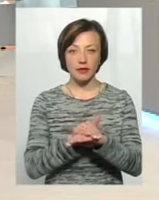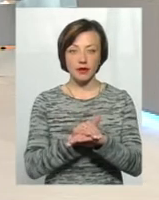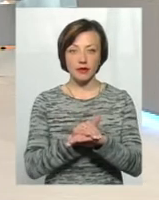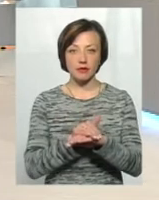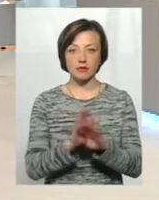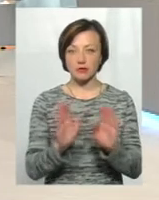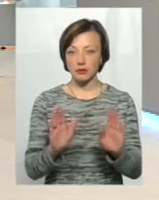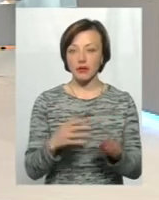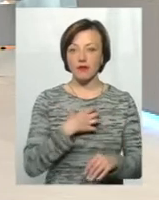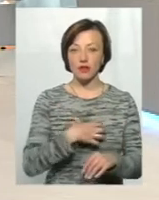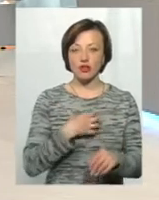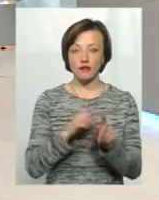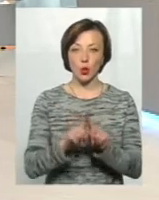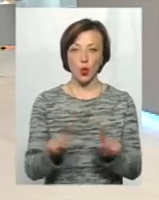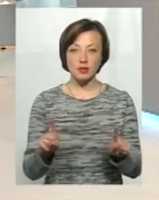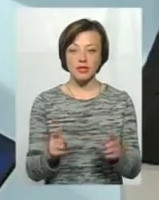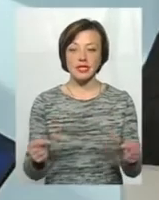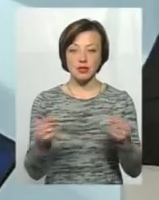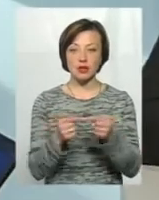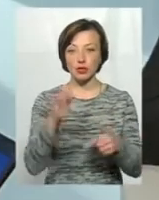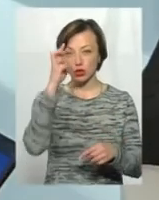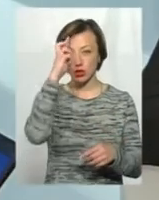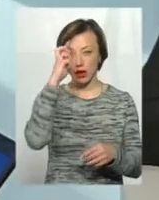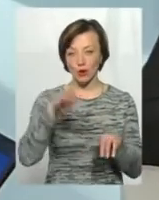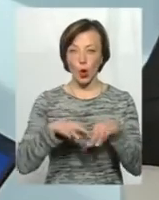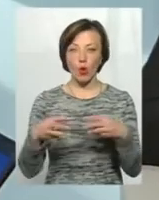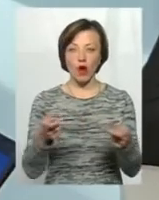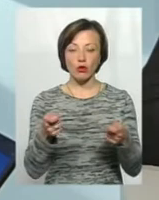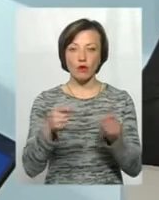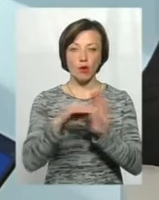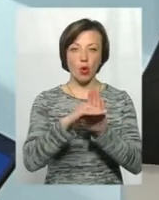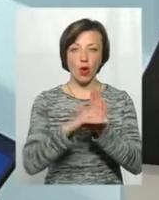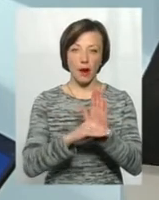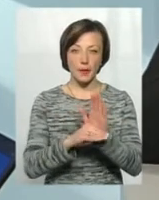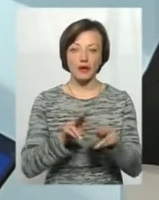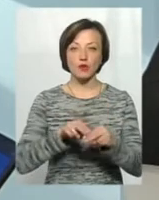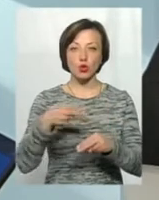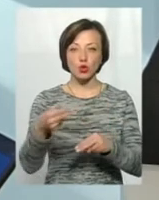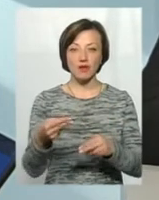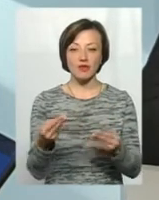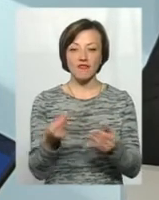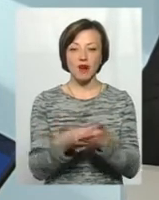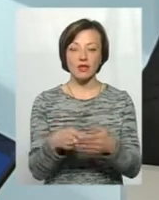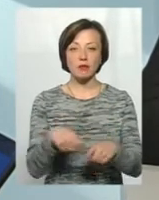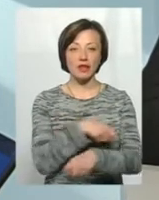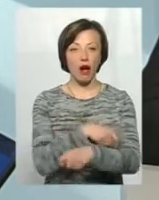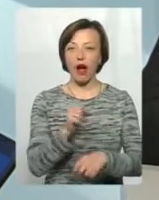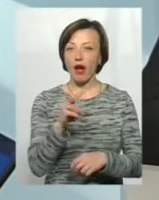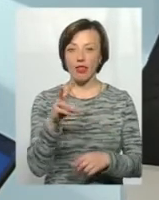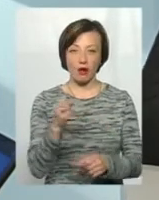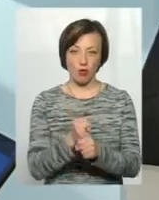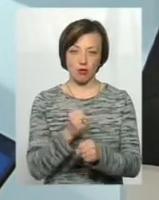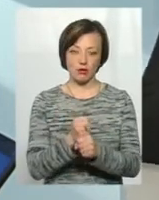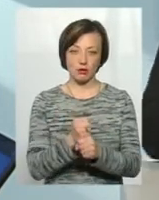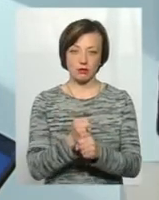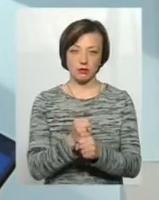як... До речі, важливий нюанс, згідно державної вирядової програми, відшкодовується вартість матеріалів, а не вартість робіт.